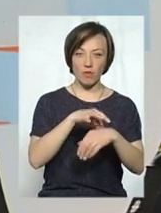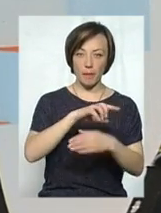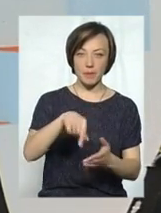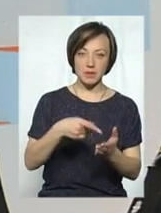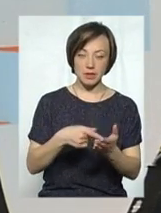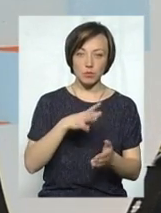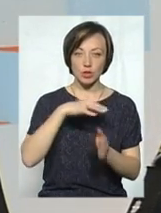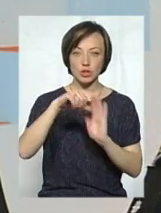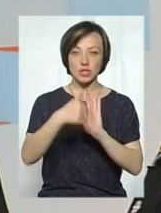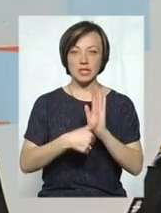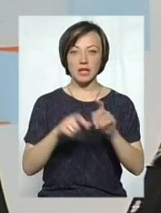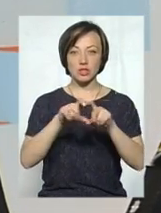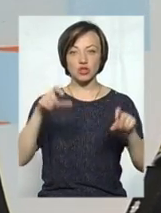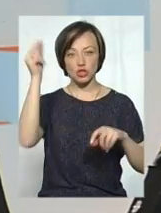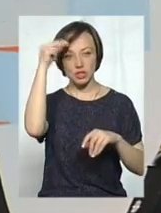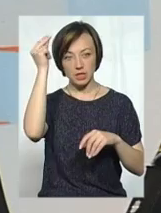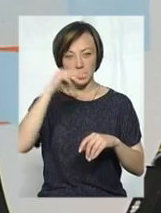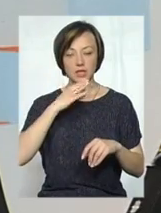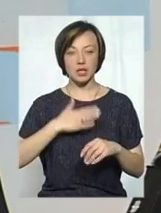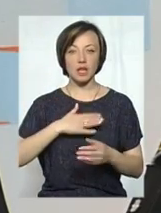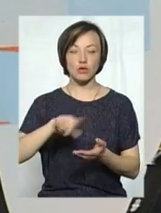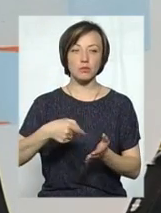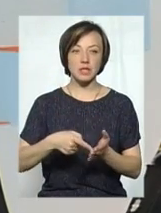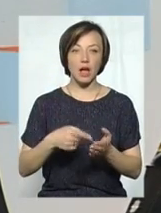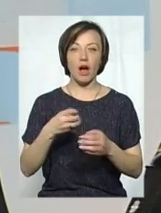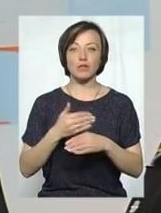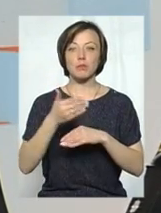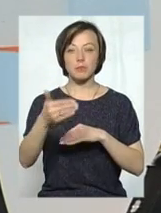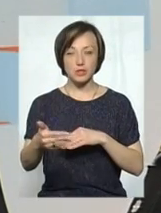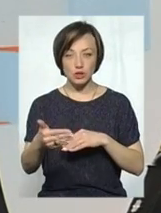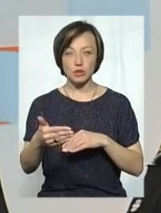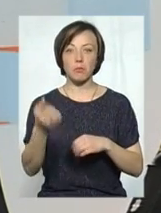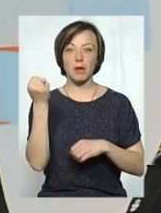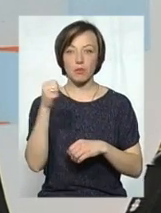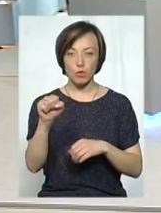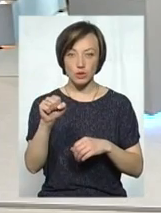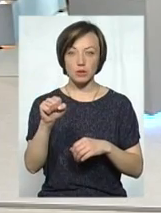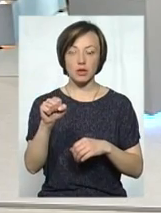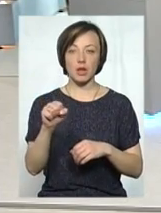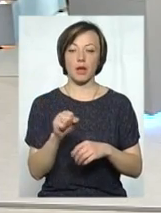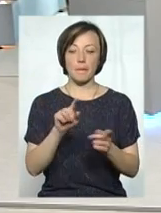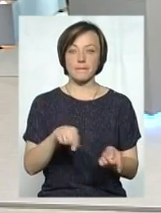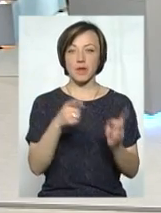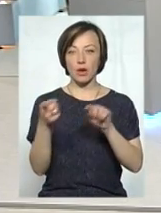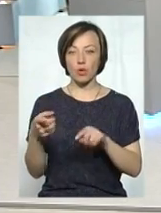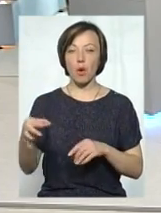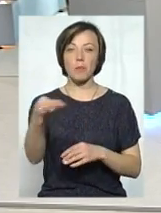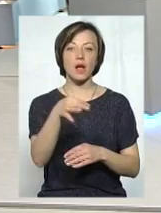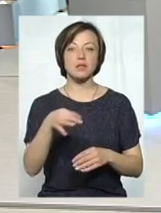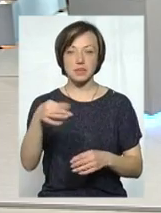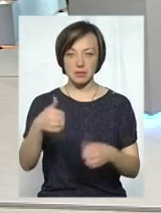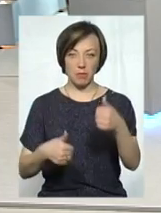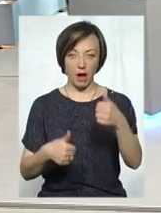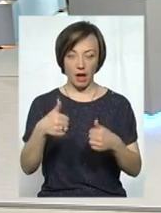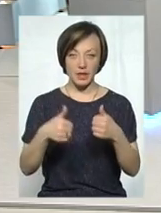взяло участь 16 шкіл нашого міста, а вже потім переможець переходив на правоучасть у обласних